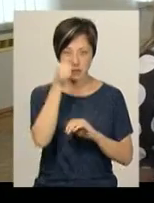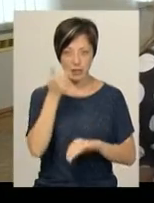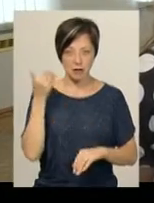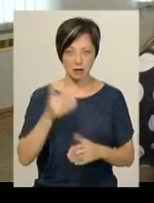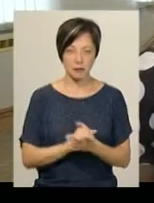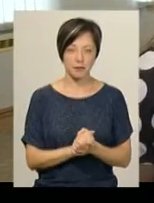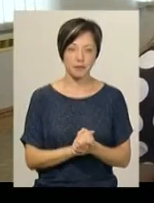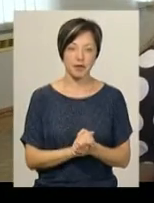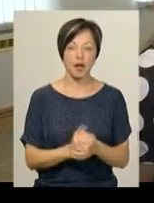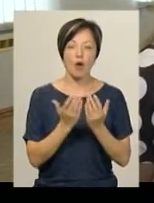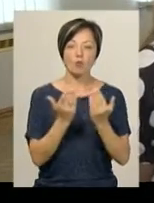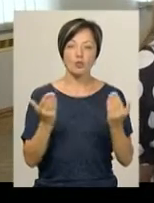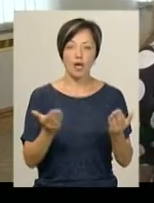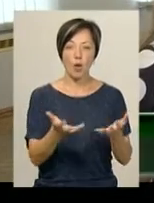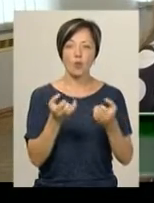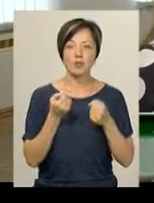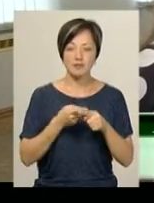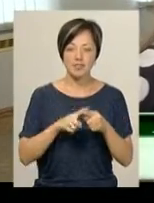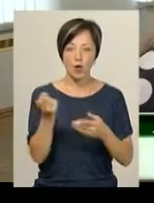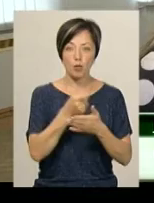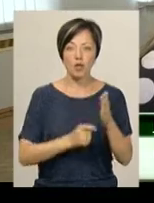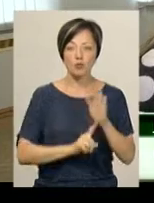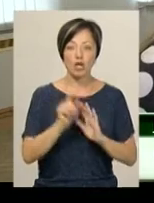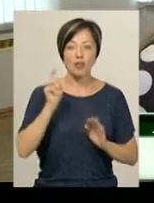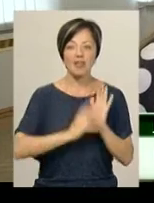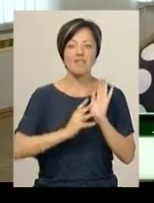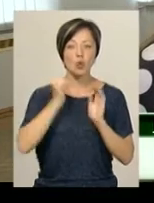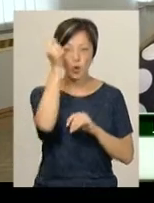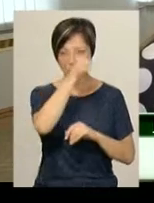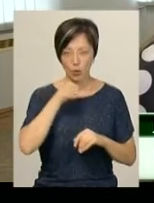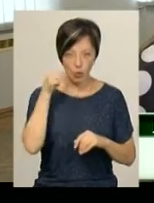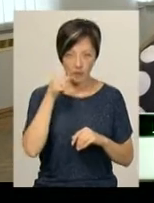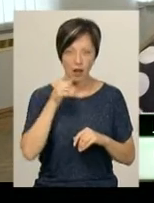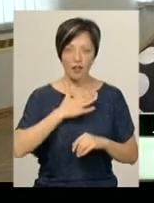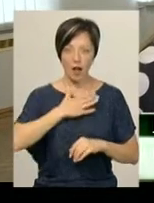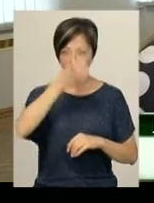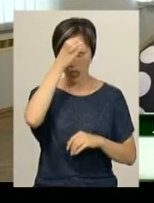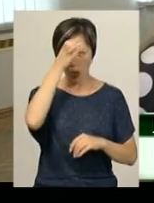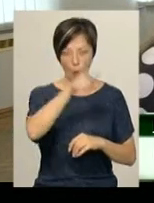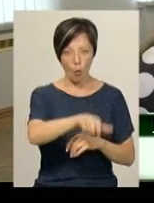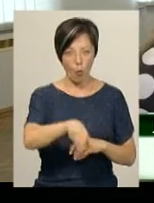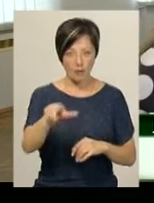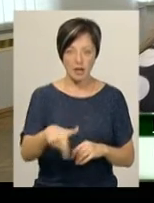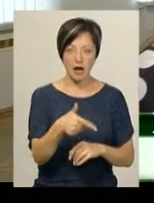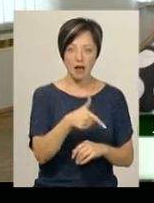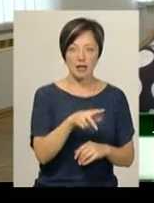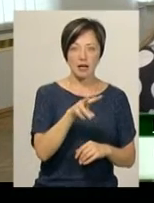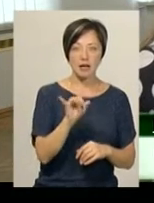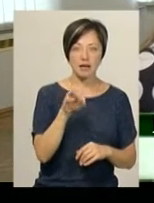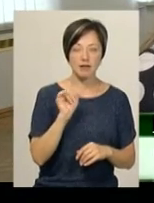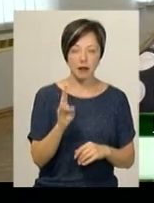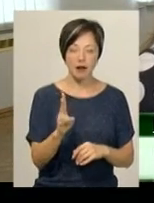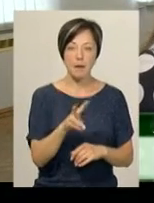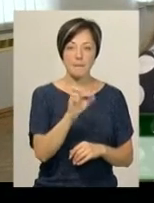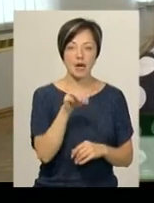Музей отримав ці роботи на початку 90-х років. Зокрема, наші науковці Галина Гірник, Алла